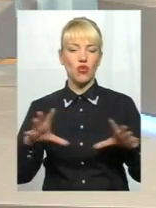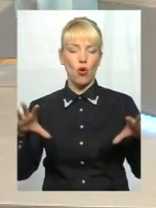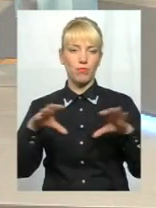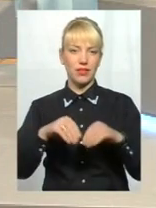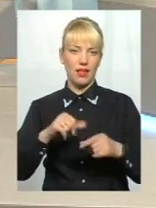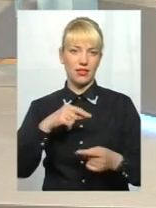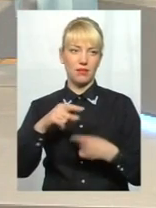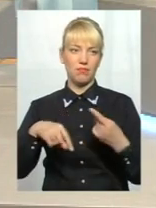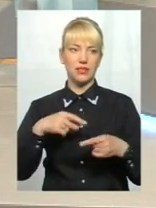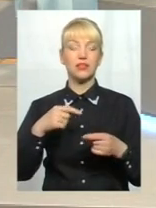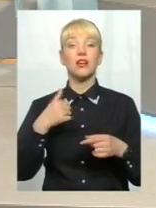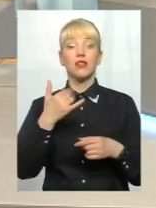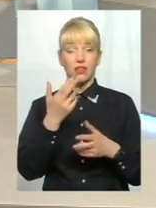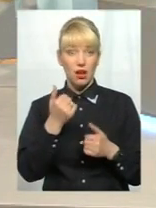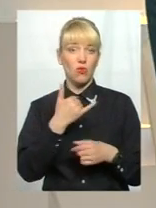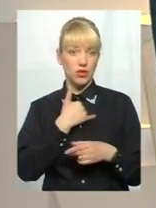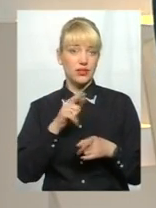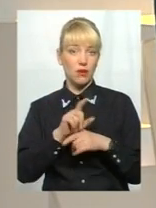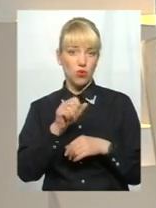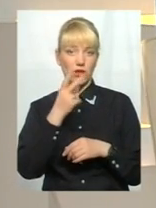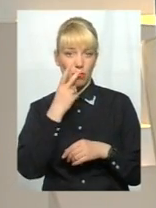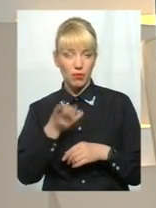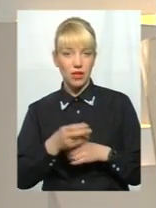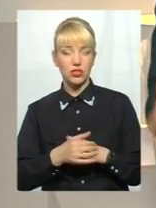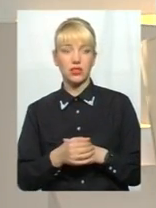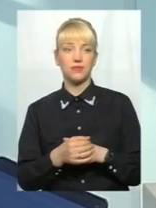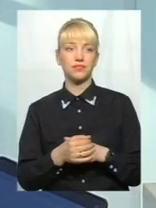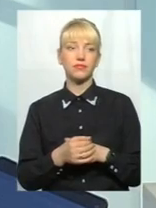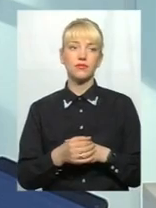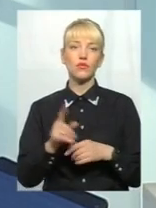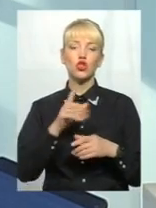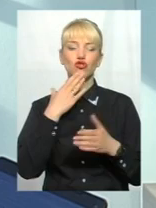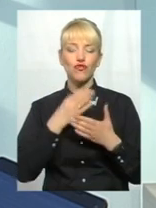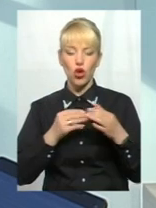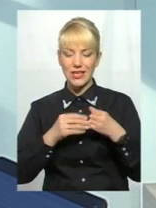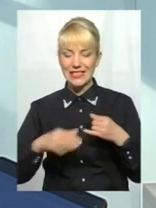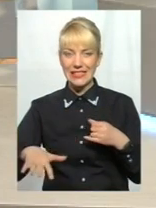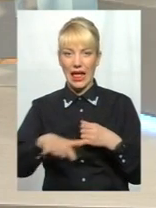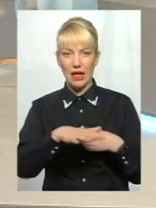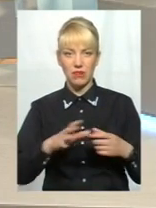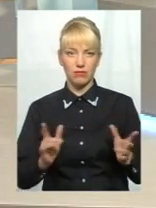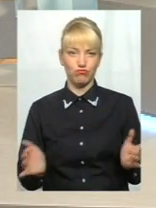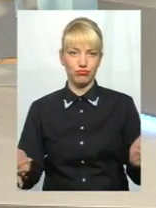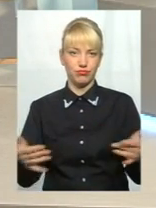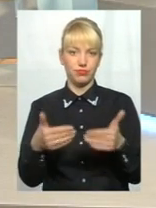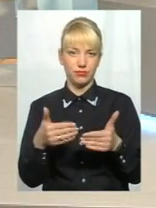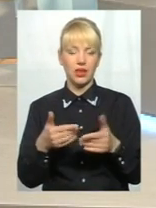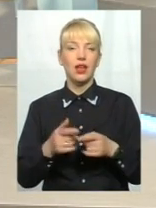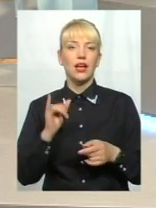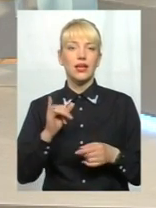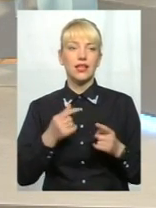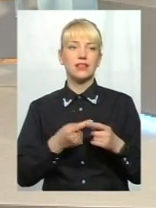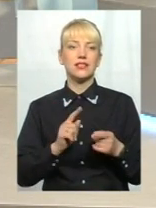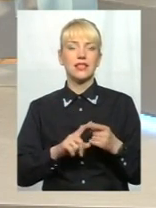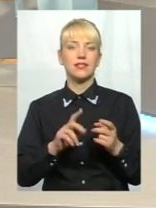можна так побачити деякі об'єднані тергромади, так? Довкола своїх земель. до цих земель. Значить, це, якби,